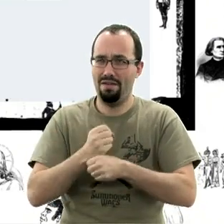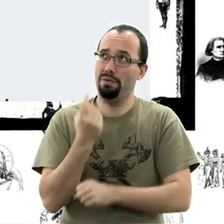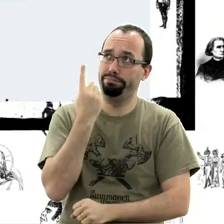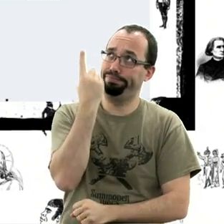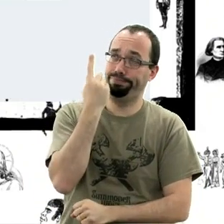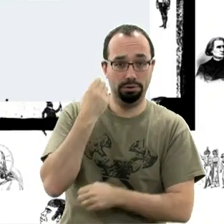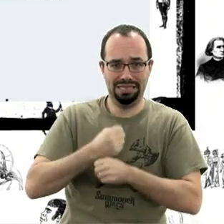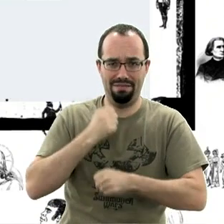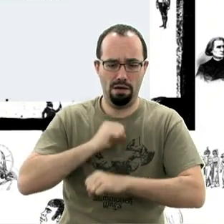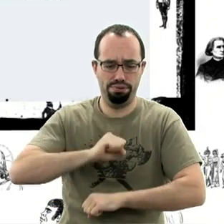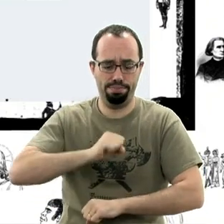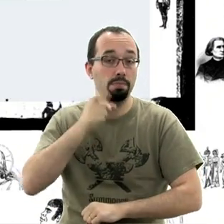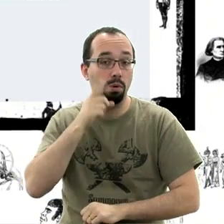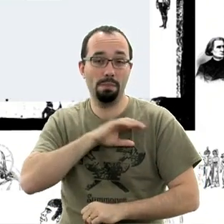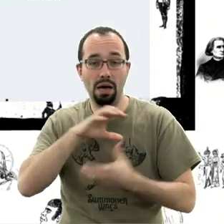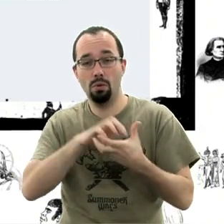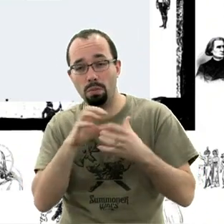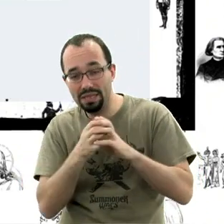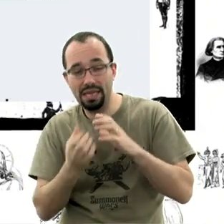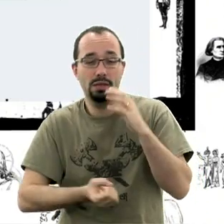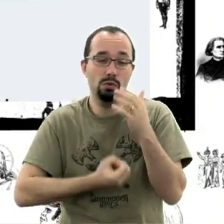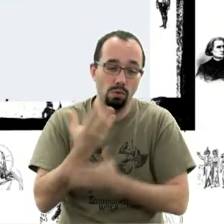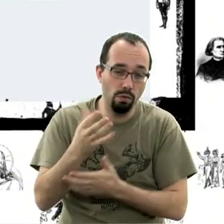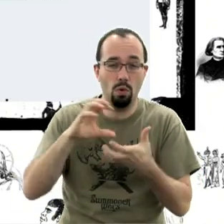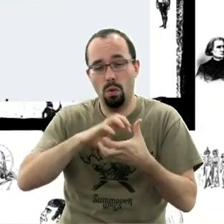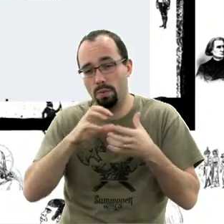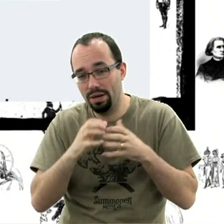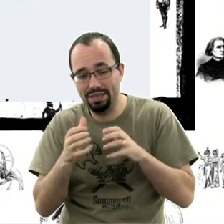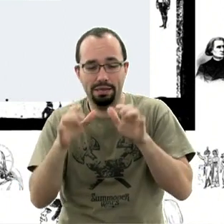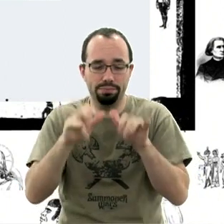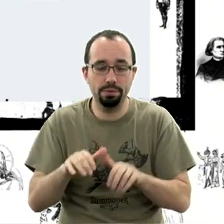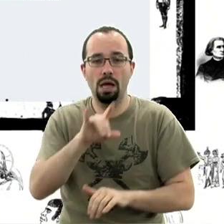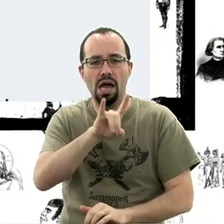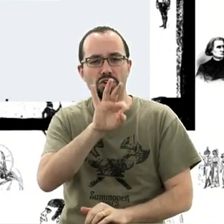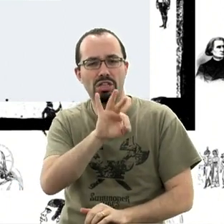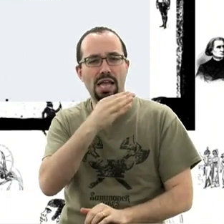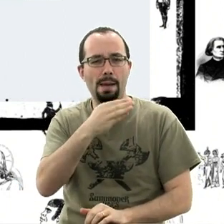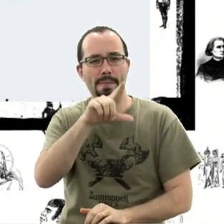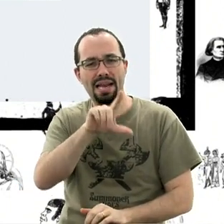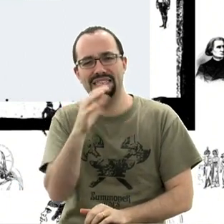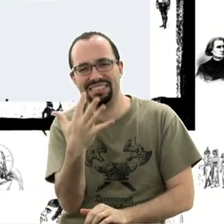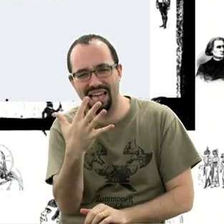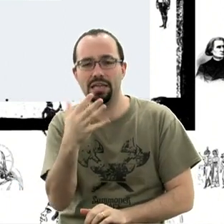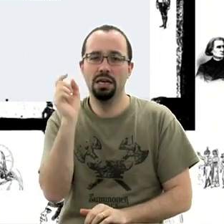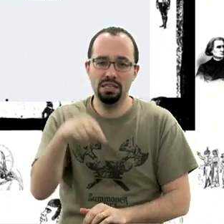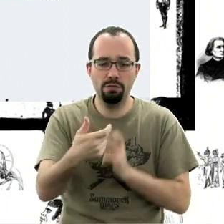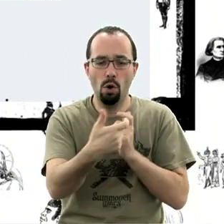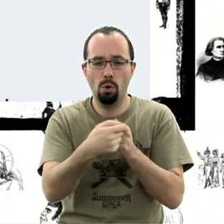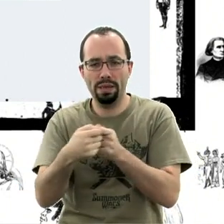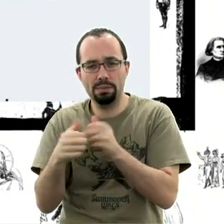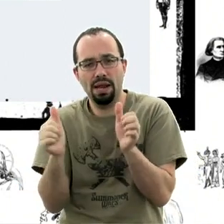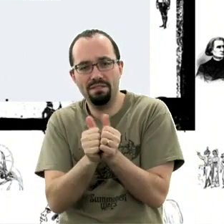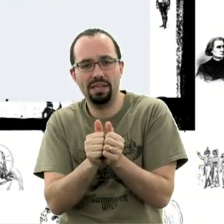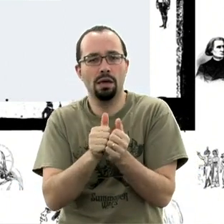mais c'est compliqué, complexe à mettre en place. On travaille sur du HTML5, compatible avec les téléphones, les